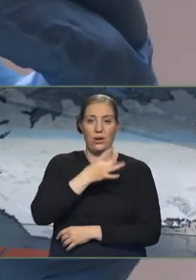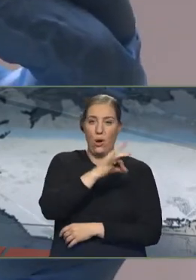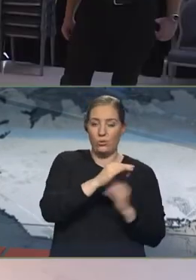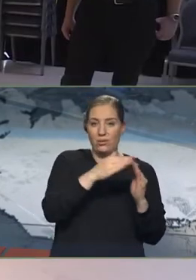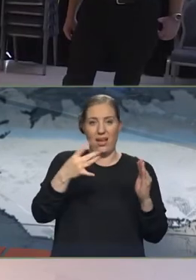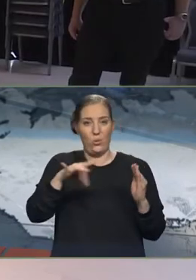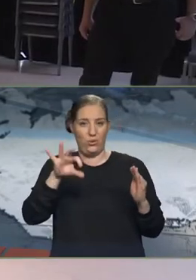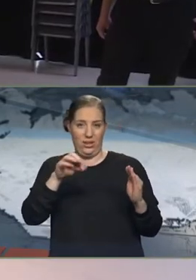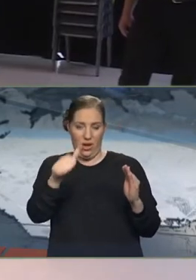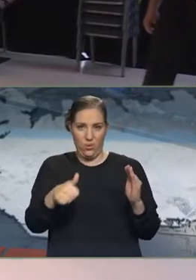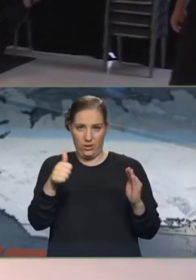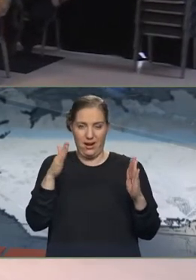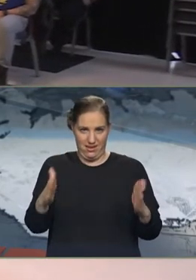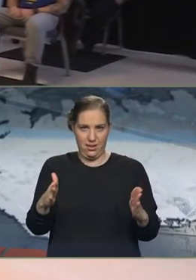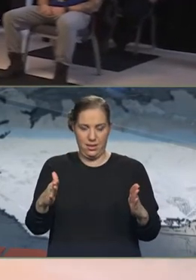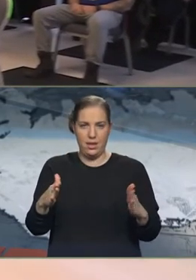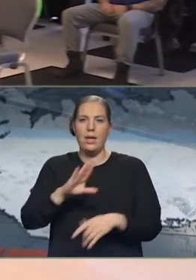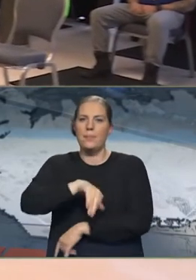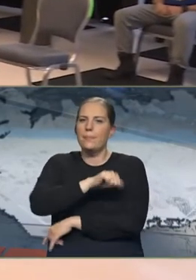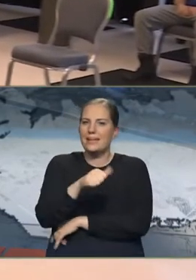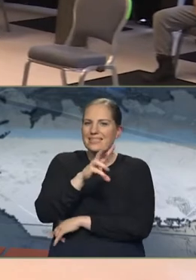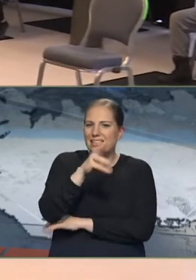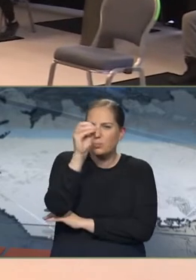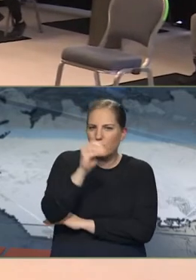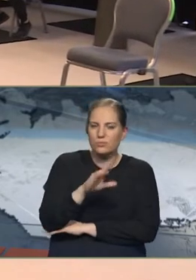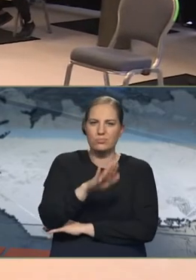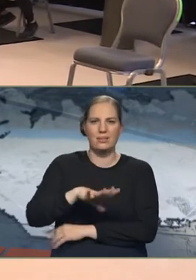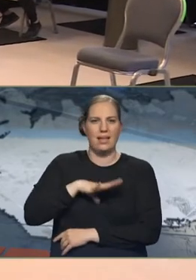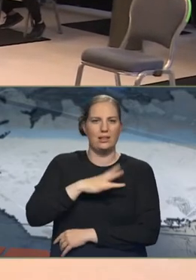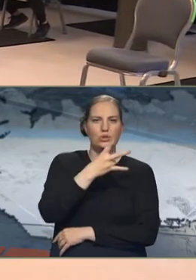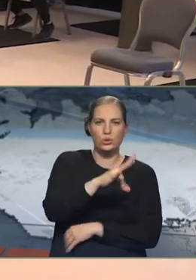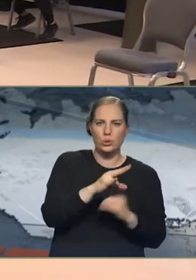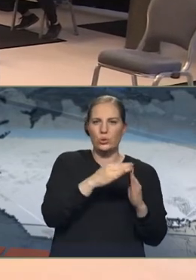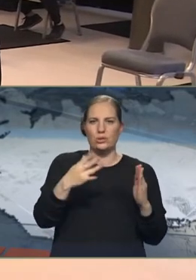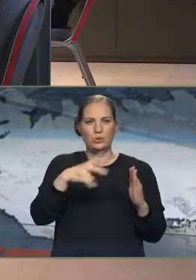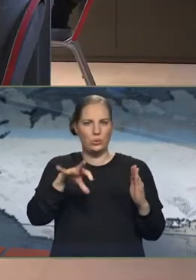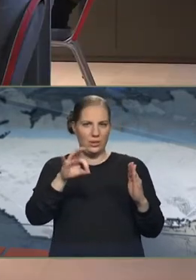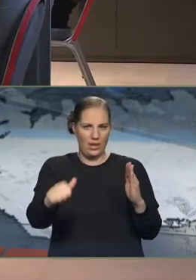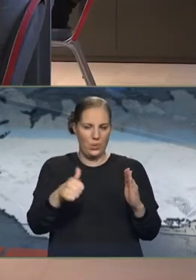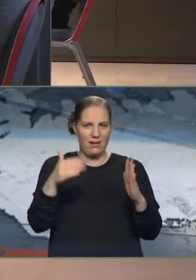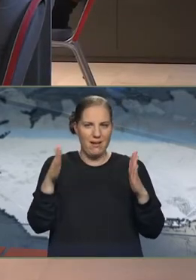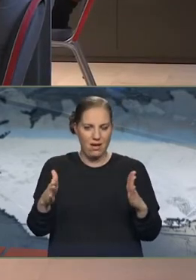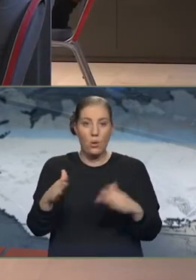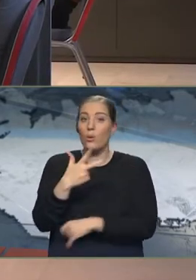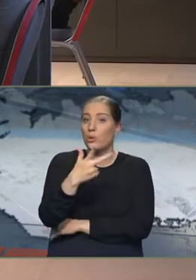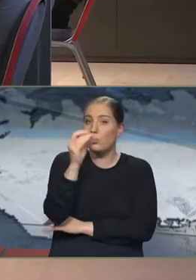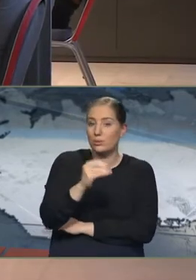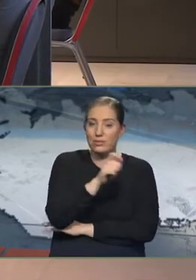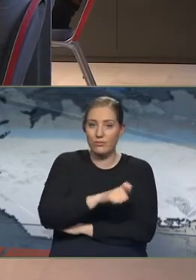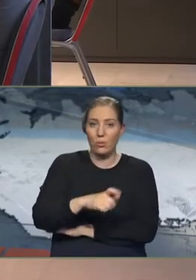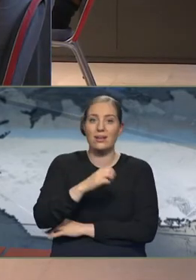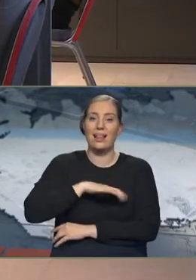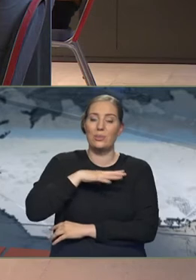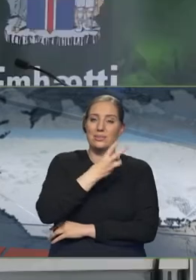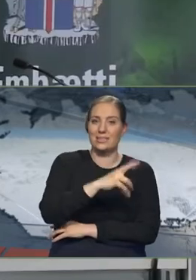89 ára. Aðins er búið að bólusetja rúm 6% á aldrinum 70 til 79 ára og rúm 3% 60 til